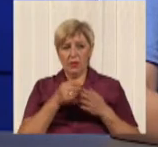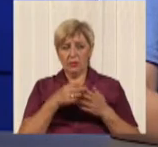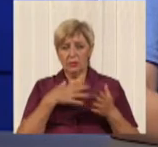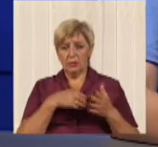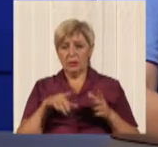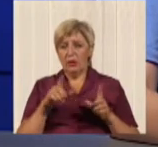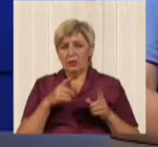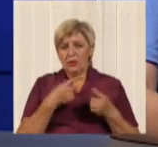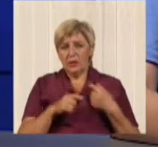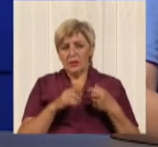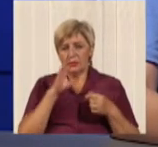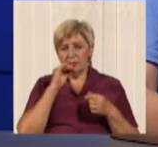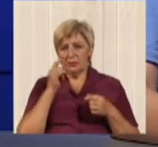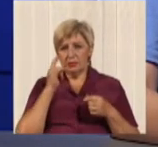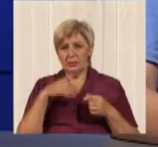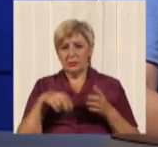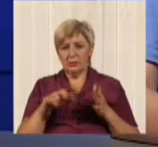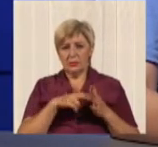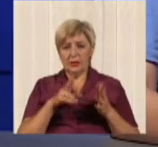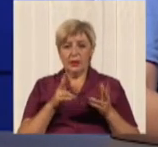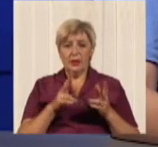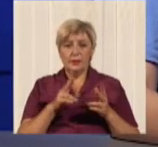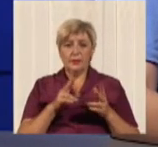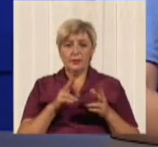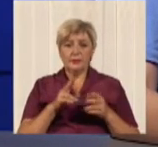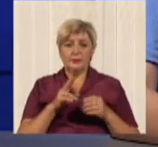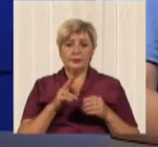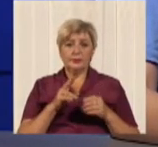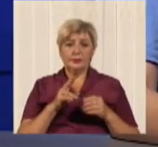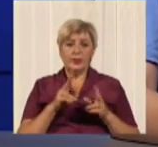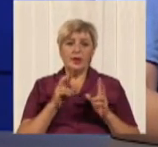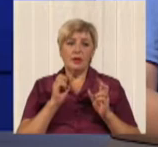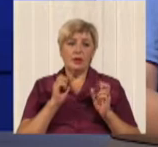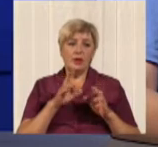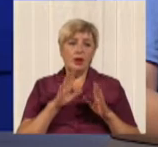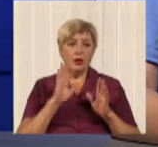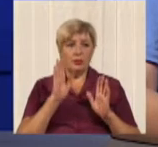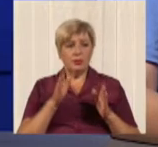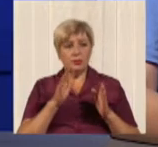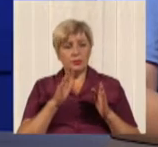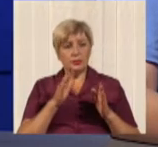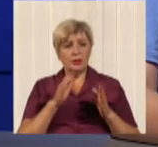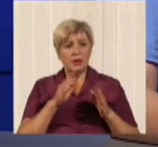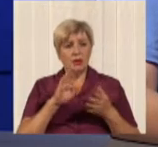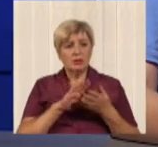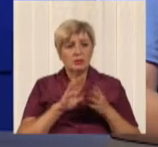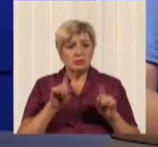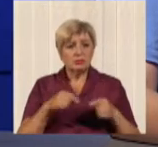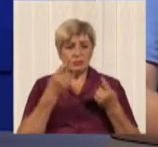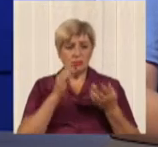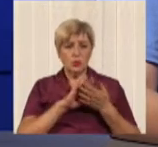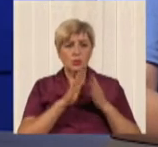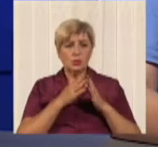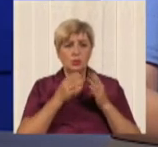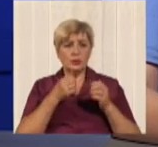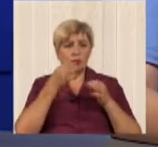с тем, наскільки змогут хорошо бороться за пассажири наше коммунальное предприятие електротранспорт, с тем, наскільки ответственно змогут горожане подходить к этому вопросу,